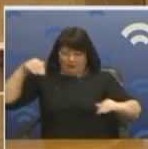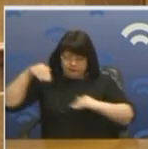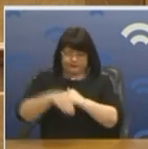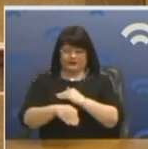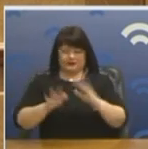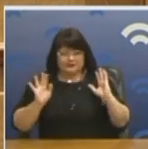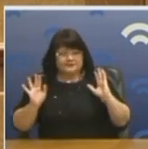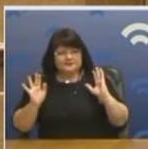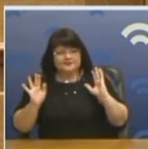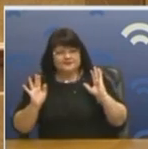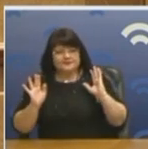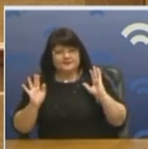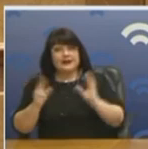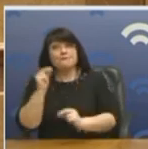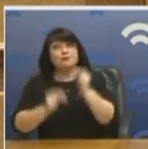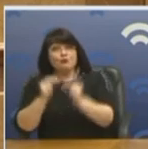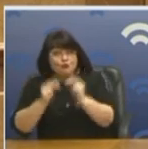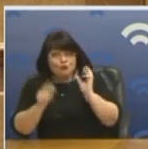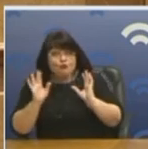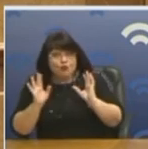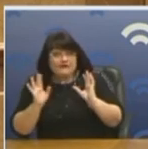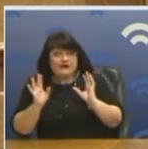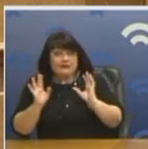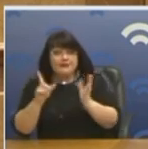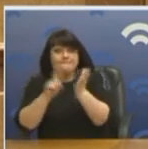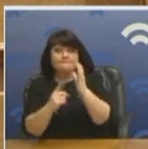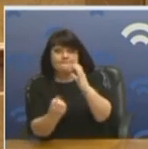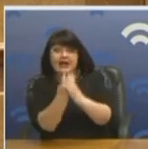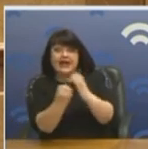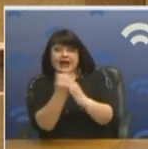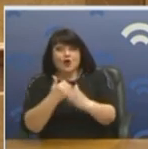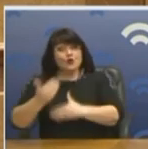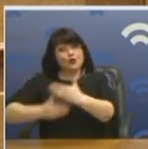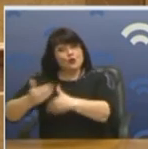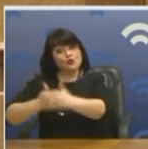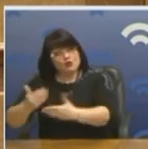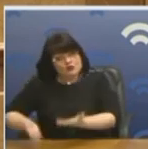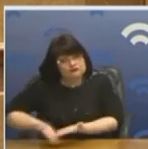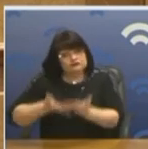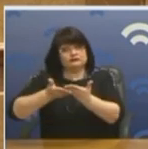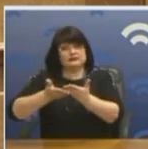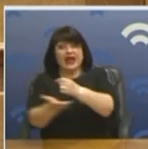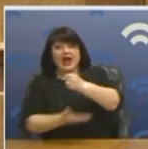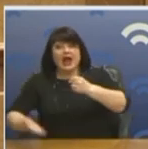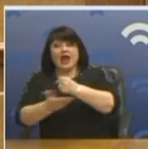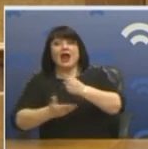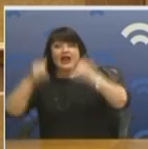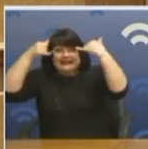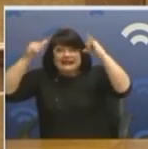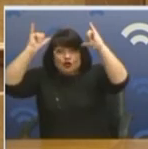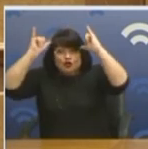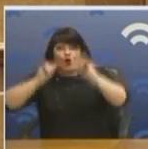χώρα να κλείσει η σύνορά της για ό,τι παράγει να το καταναλώνει κιόλας ας κινήσω τη διαδικασία να στηρίξω αγρότες και κτηνοτρόφους.